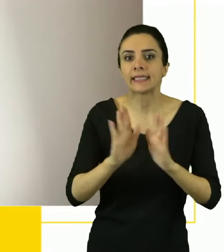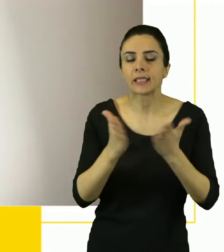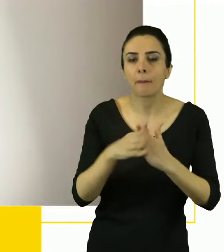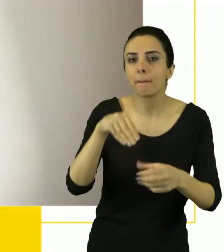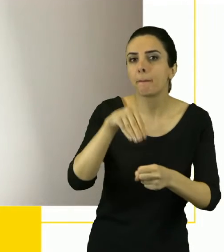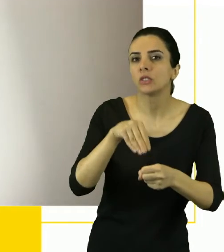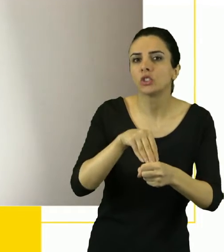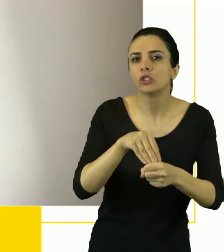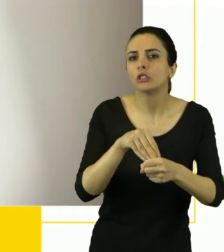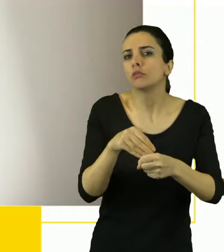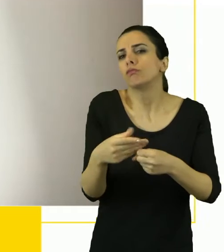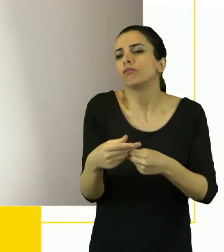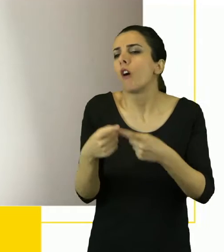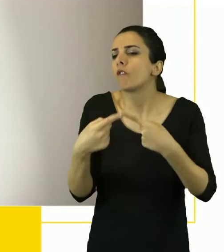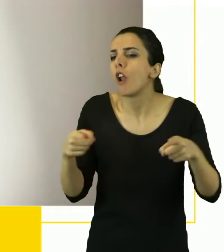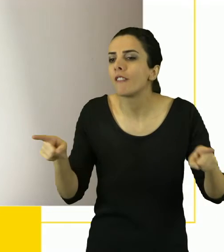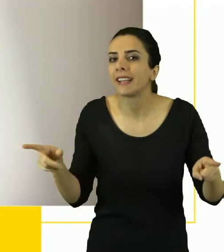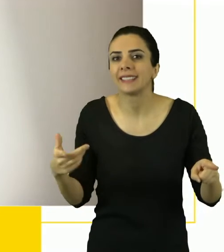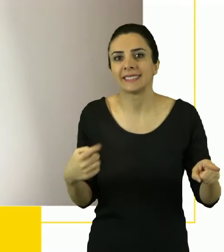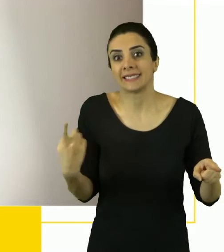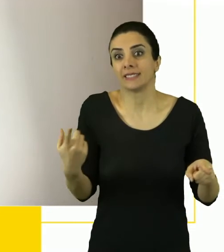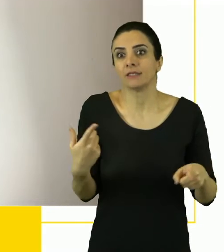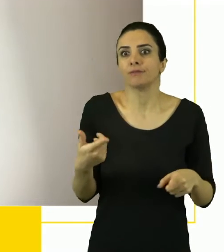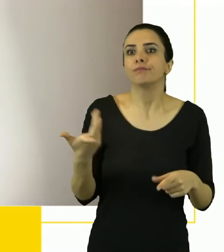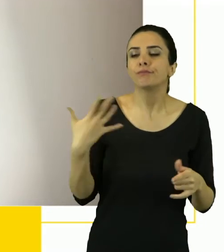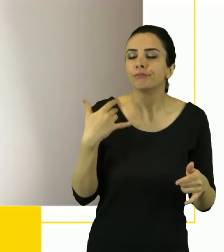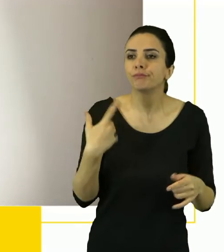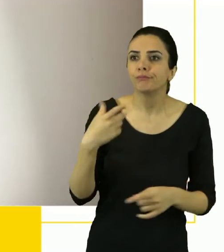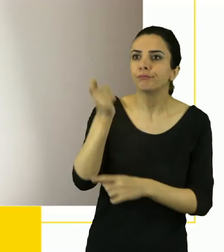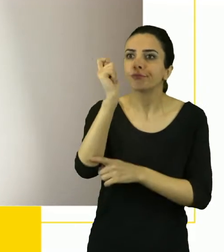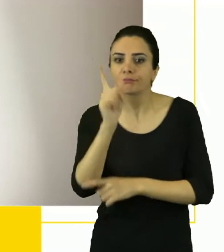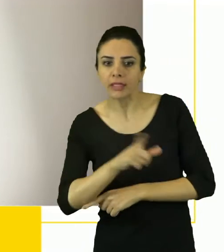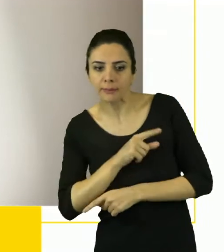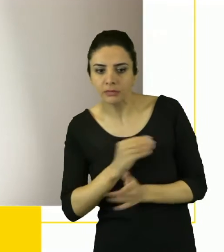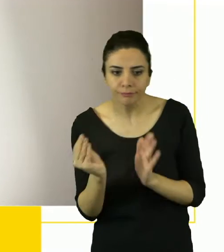yani çok farklı pozisyonlarda temsiller üretmemiz gerekiyor.